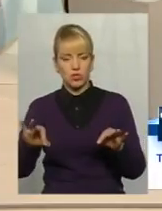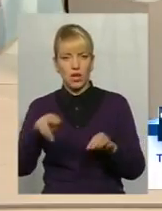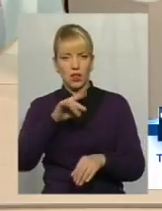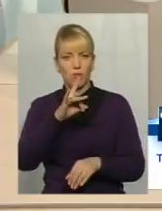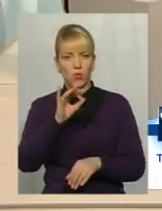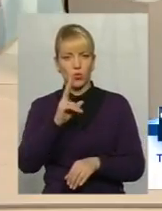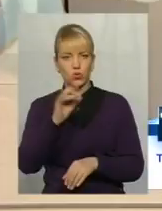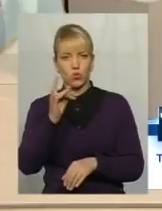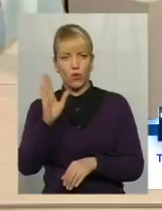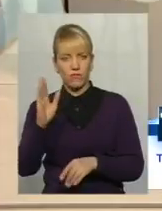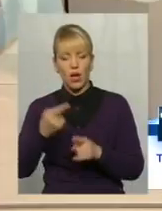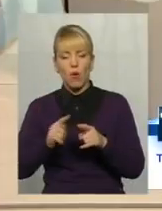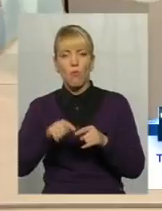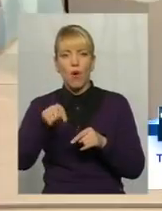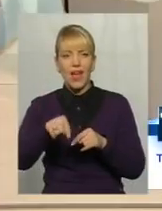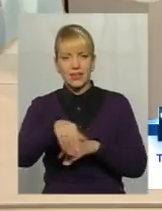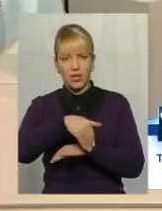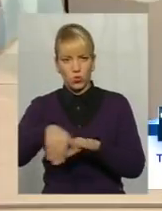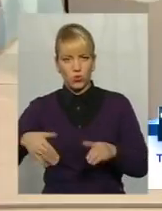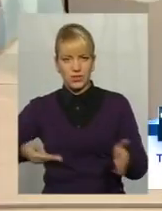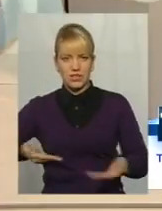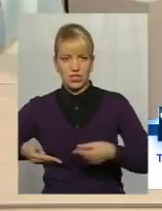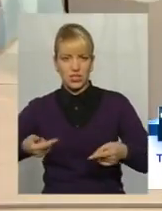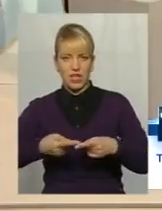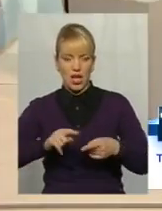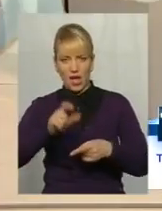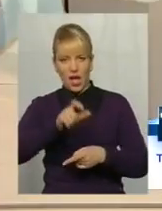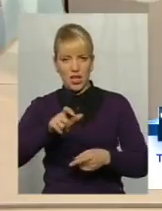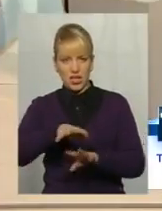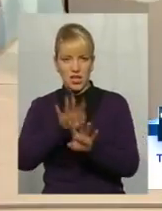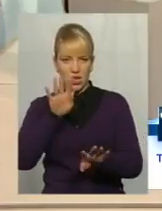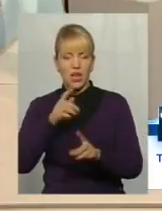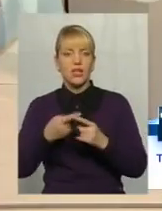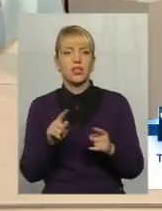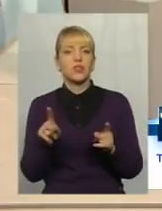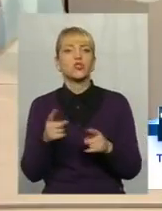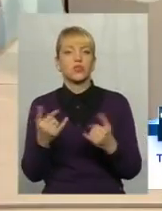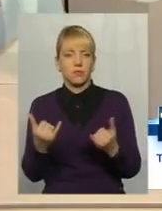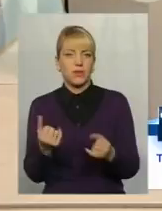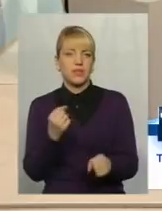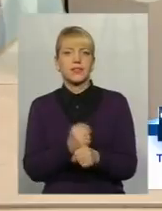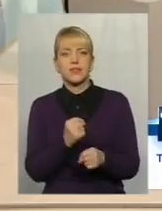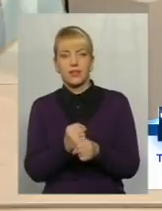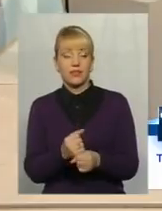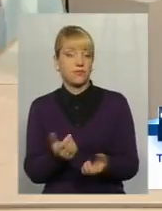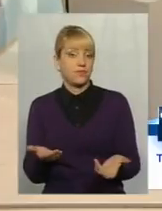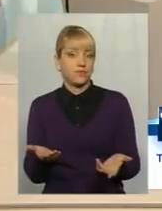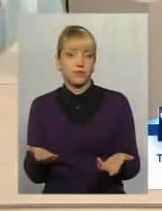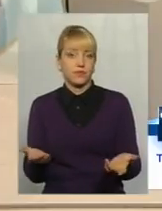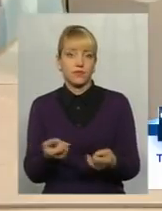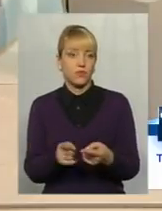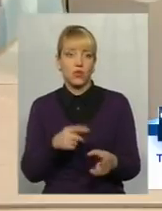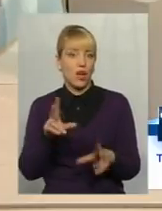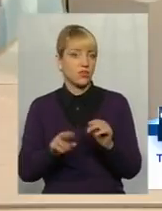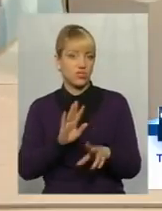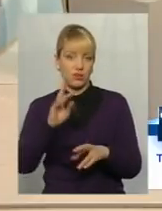Дякую велику. Іменно по цій вулиці йшли вони. Це запитання? Взяли, все зробили. Дякую. Ми